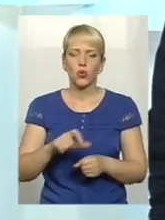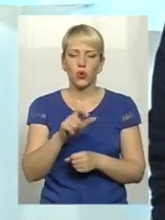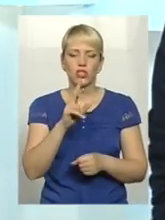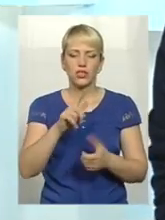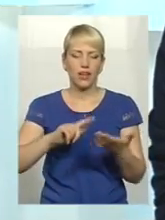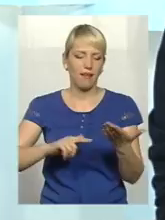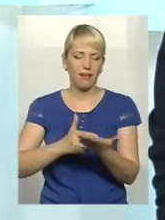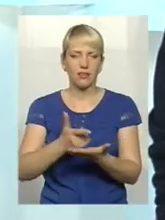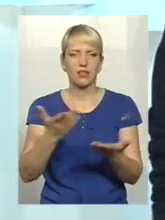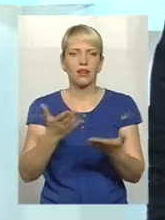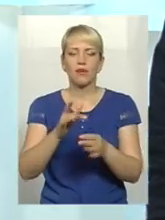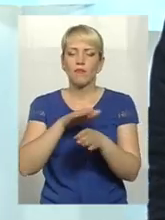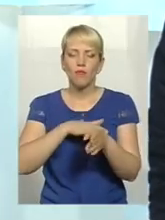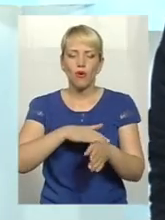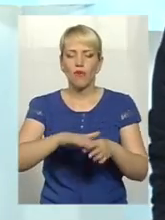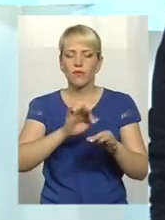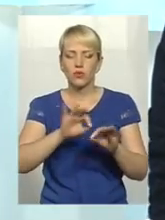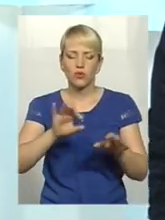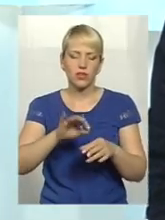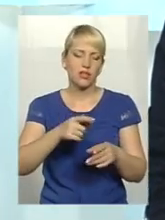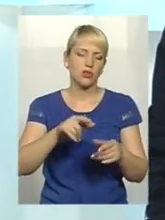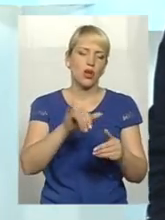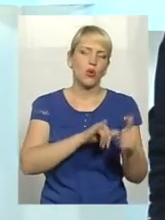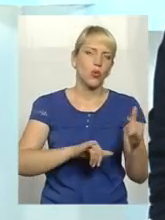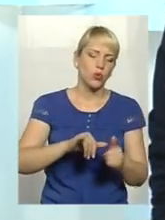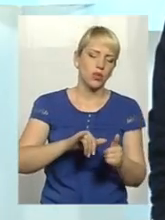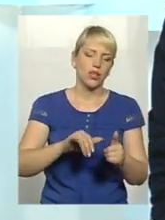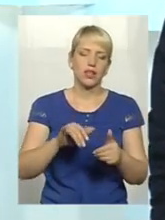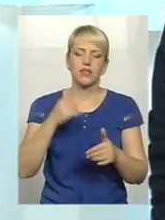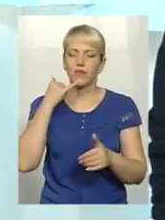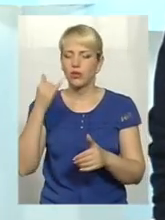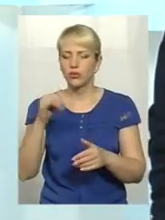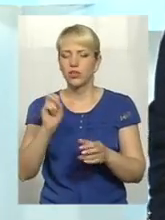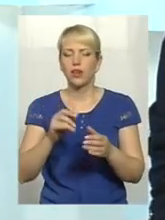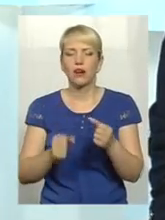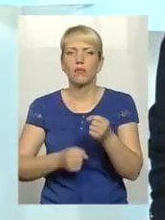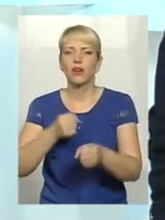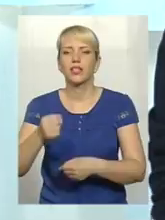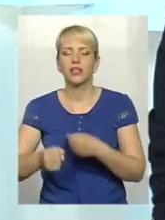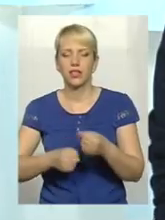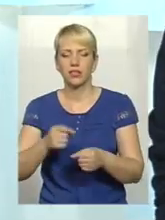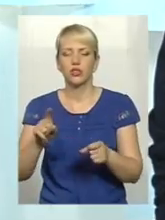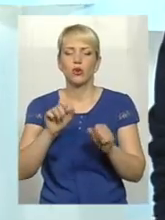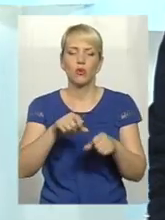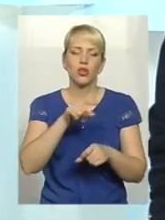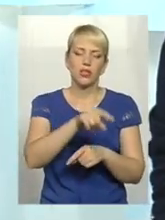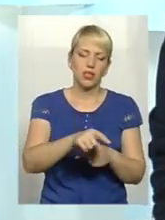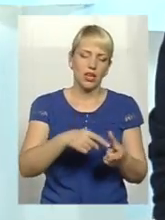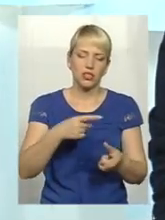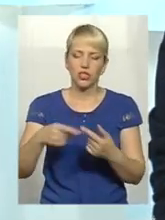карти, яка повністю розказує від А, куди звернутися, за яким телефоном, як проїхати, і що може та чи інша